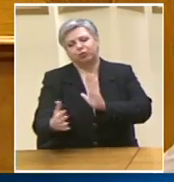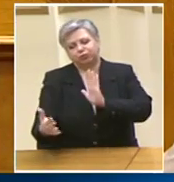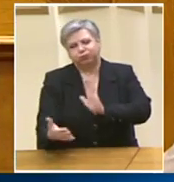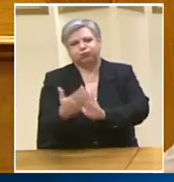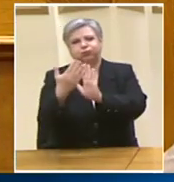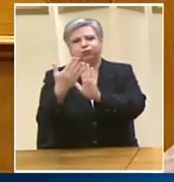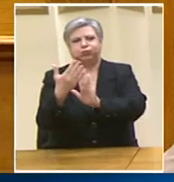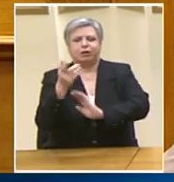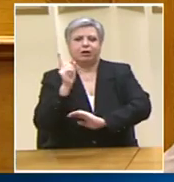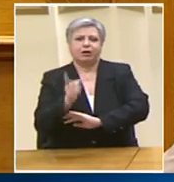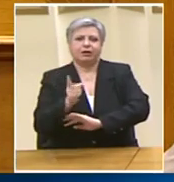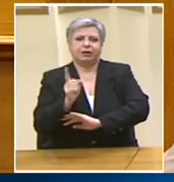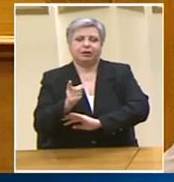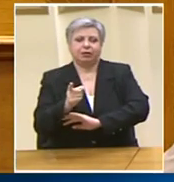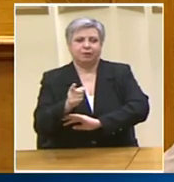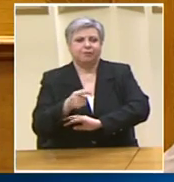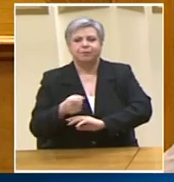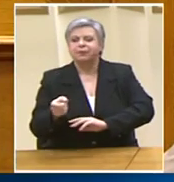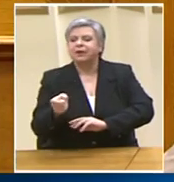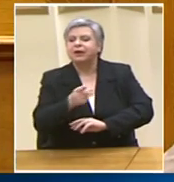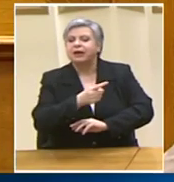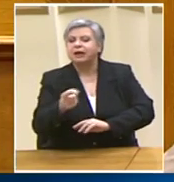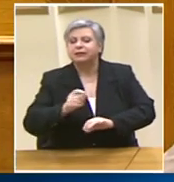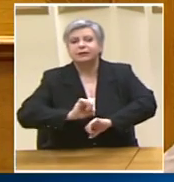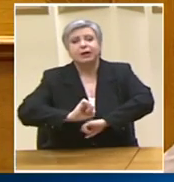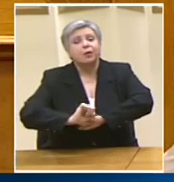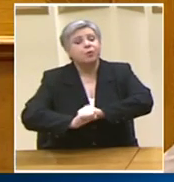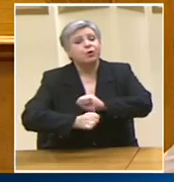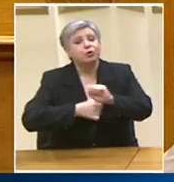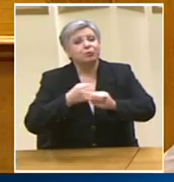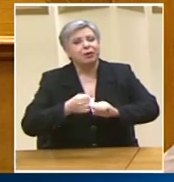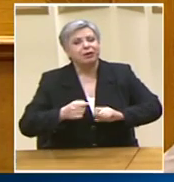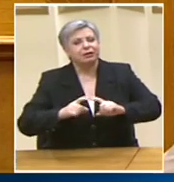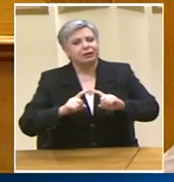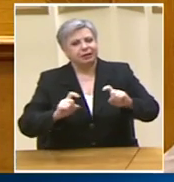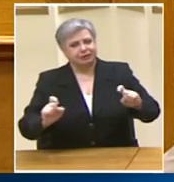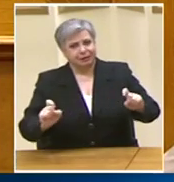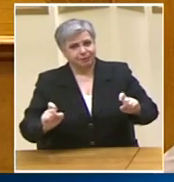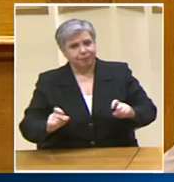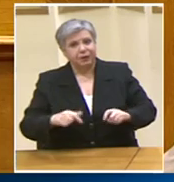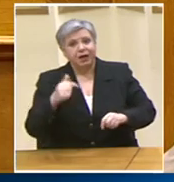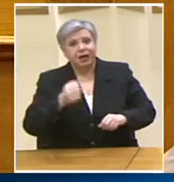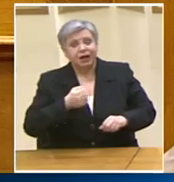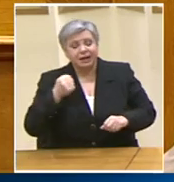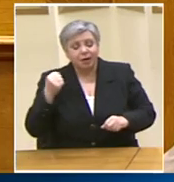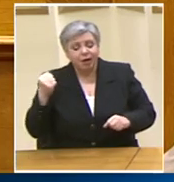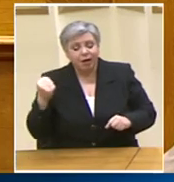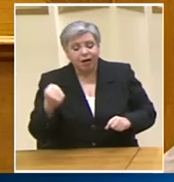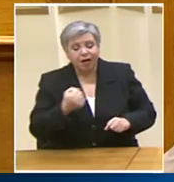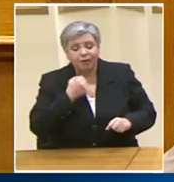στήσετε Ένα αυστηρά ελεγχόμενο Κεντρικά ελεγχόμενο